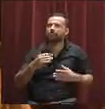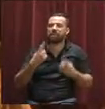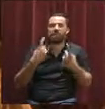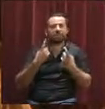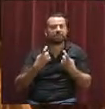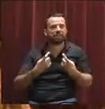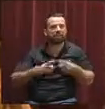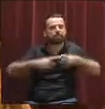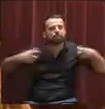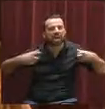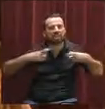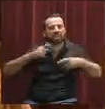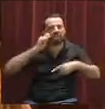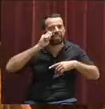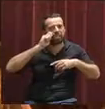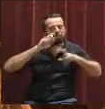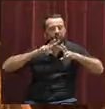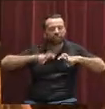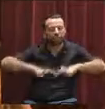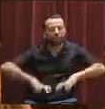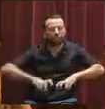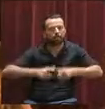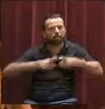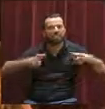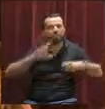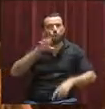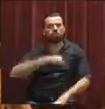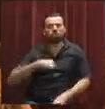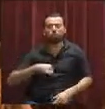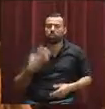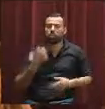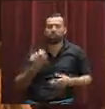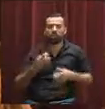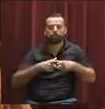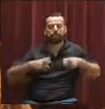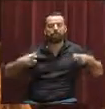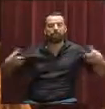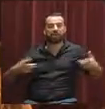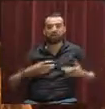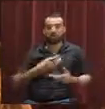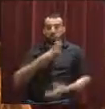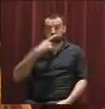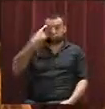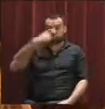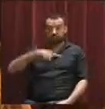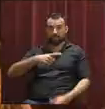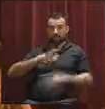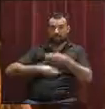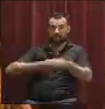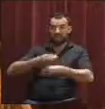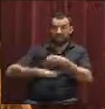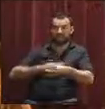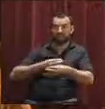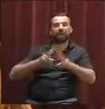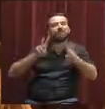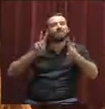marxa menys inspectors amb capacitat sancionadora en aquesta comunitat autònoma perquè amb els que tenim per molt que se facin feines de caire